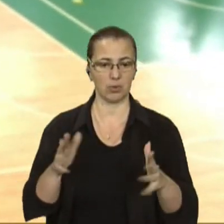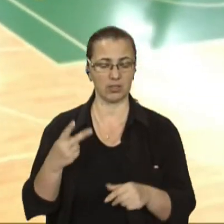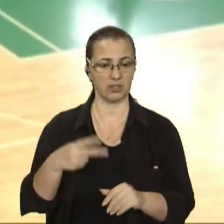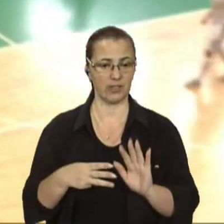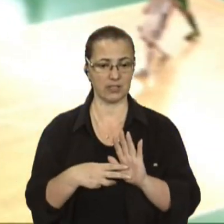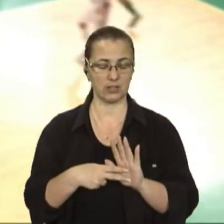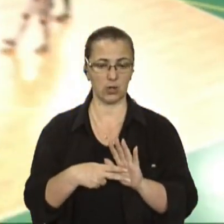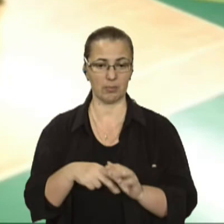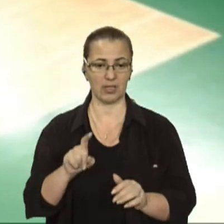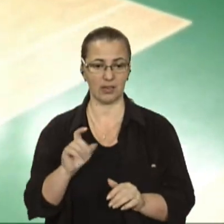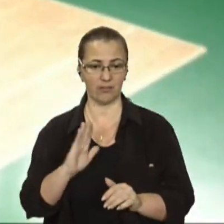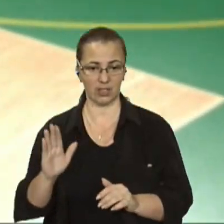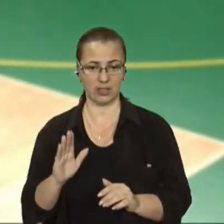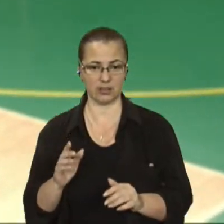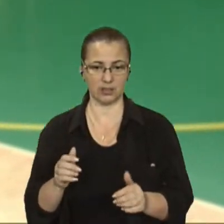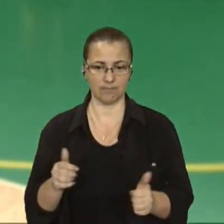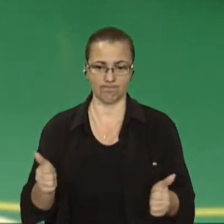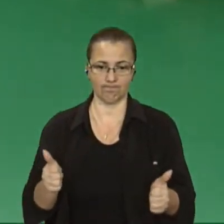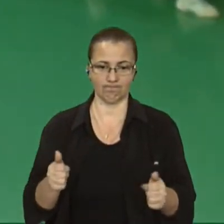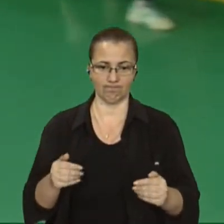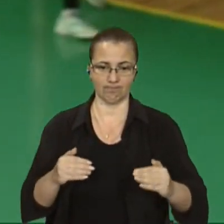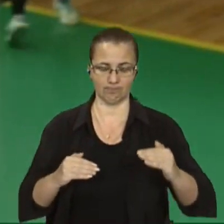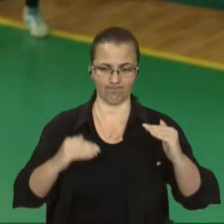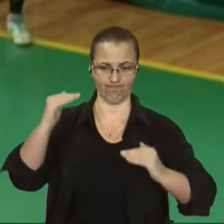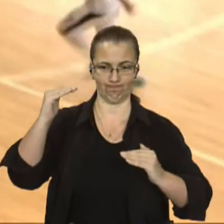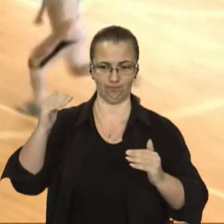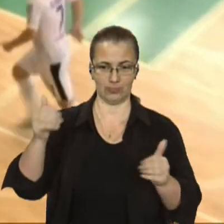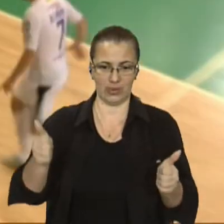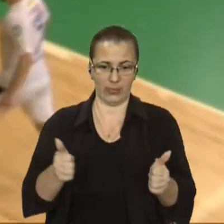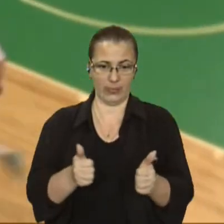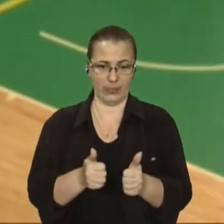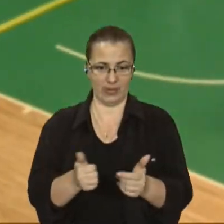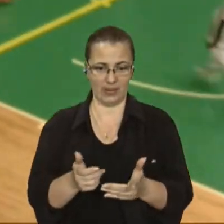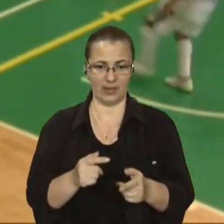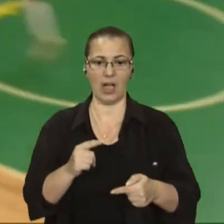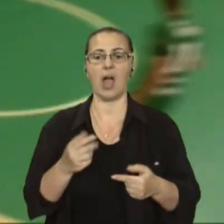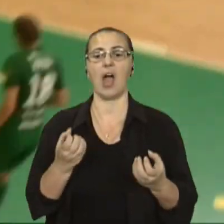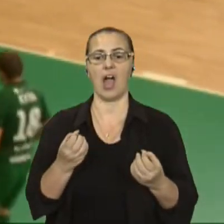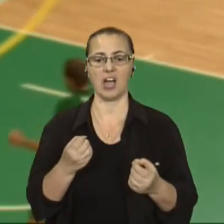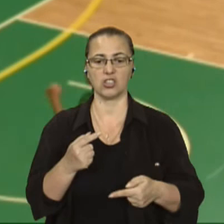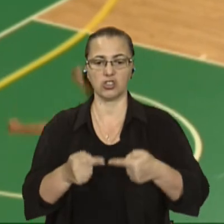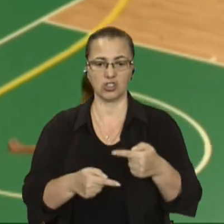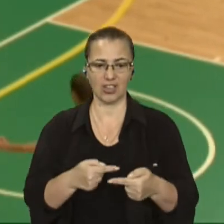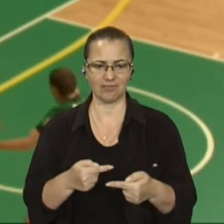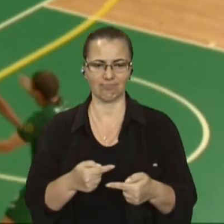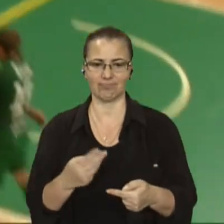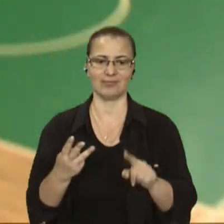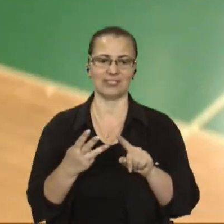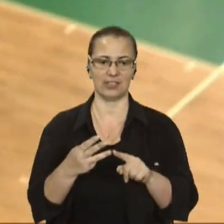хвилині Денис Бланк скоротив відставання житомирян. А ще через дві хвилини Віталій Танський забив третій гол енергії.